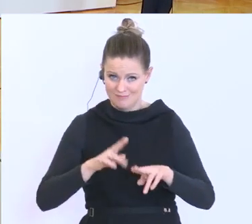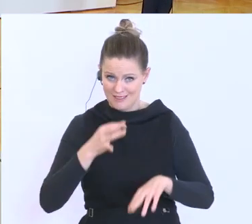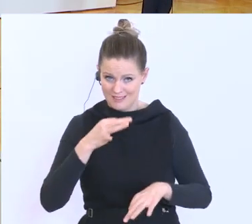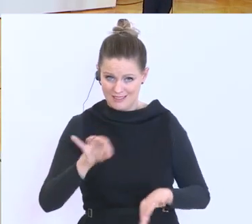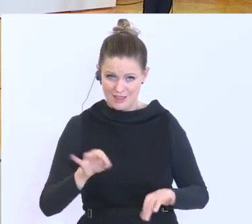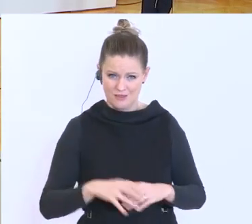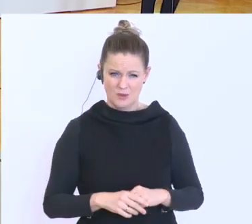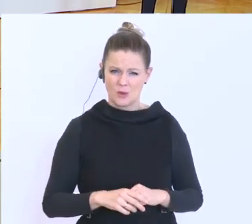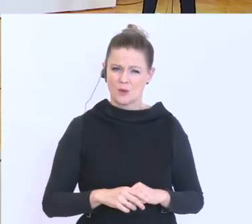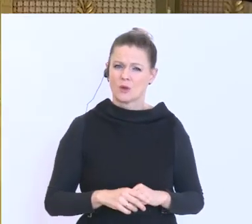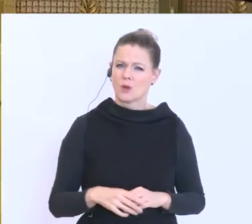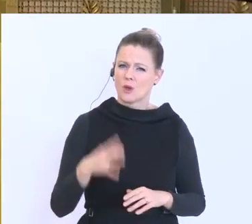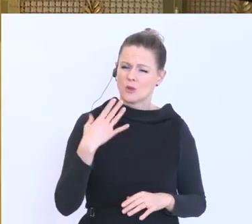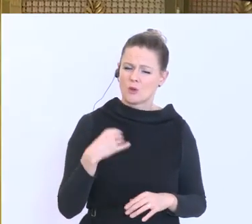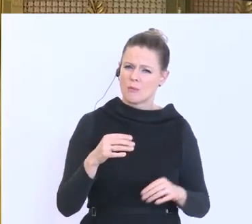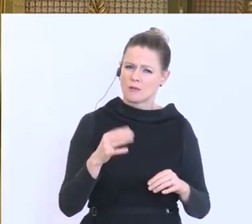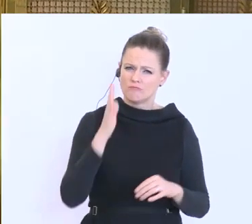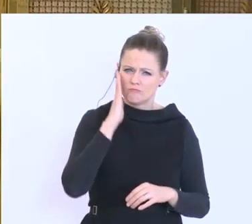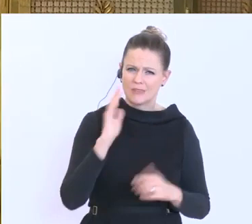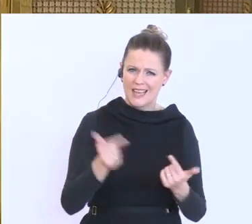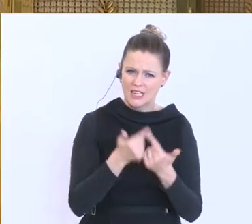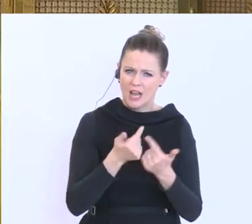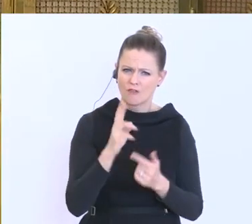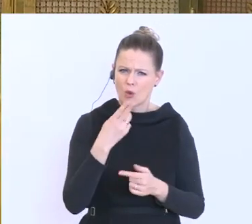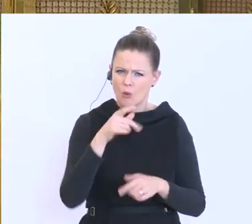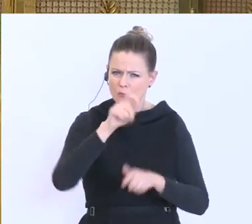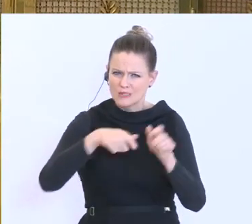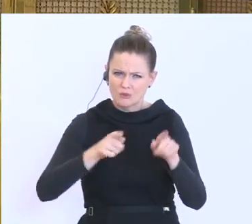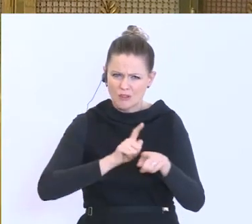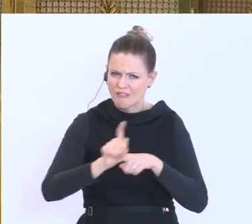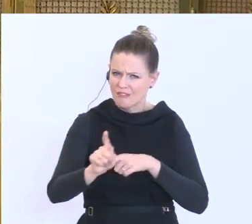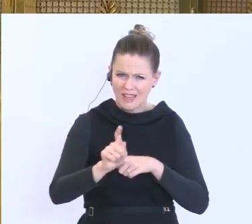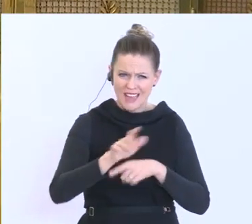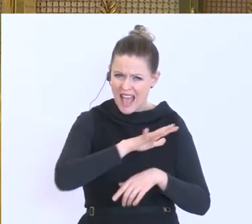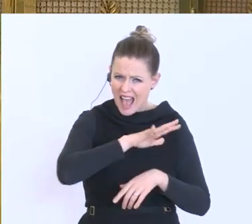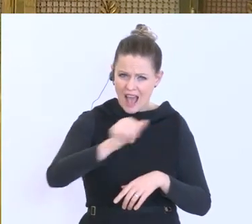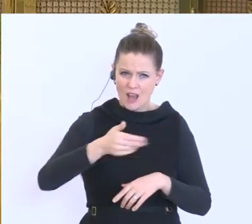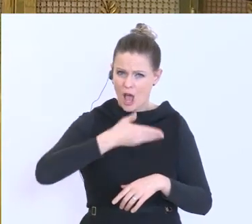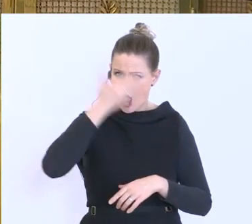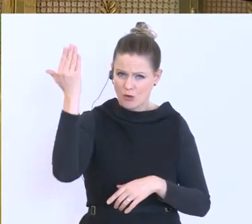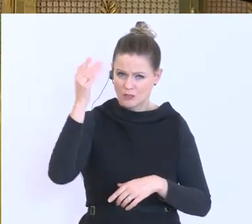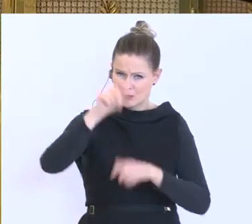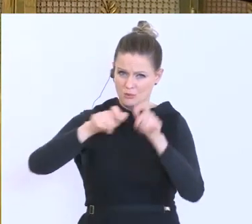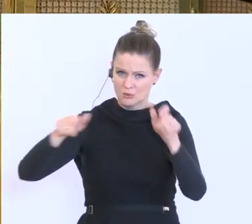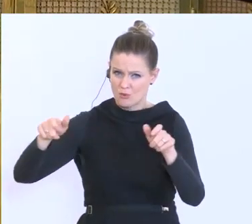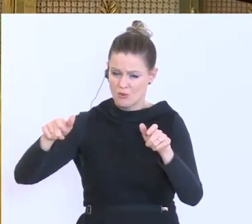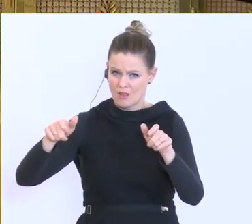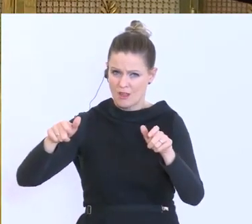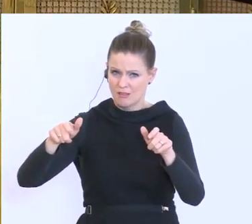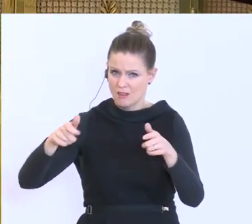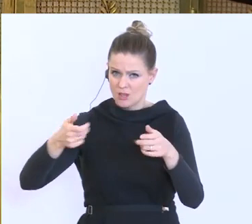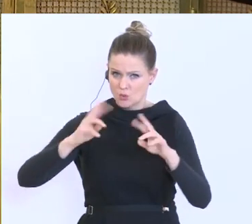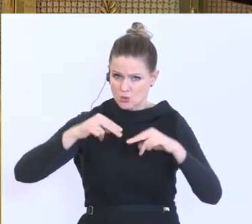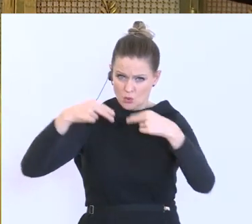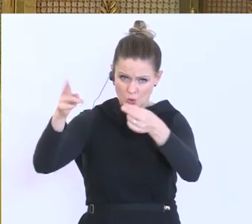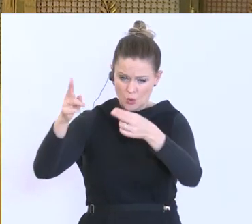Könnten Sie noch einmal ausführen, warum diese Personen jetzt eigentlich genau fehlen? Sind das alles ausländische Arbeiter, die jetzt in ihre Länder zurückgekehrt sind? Und um